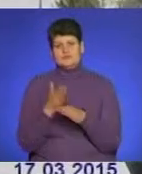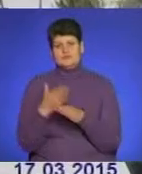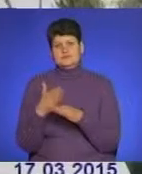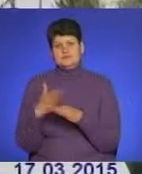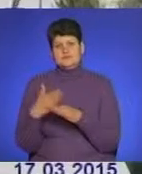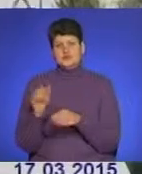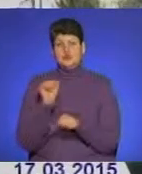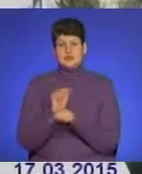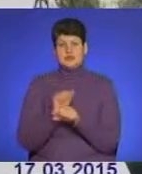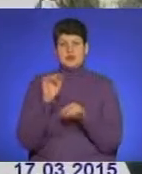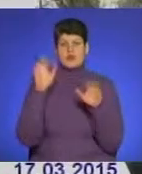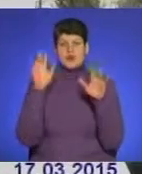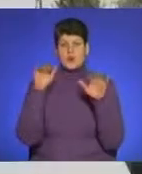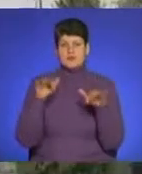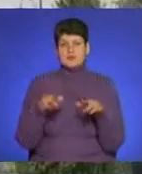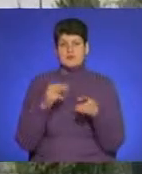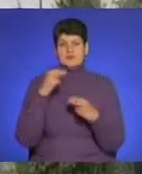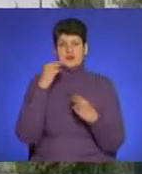припинення опадів і підвищення температури повітря.